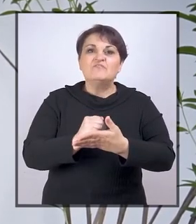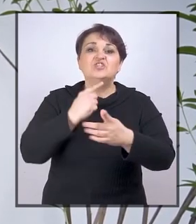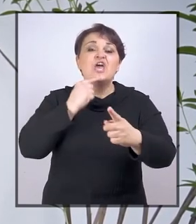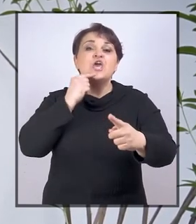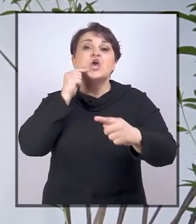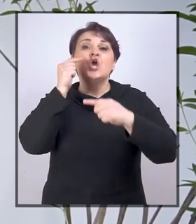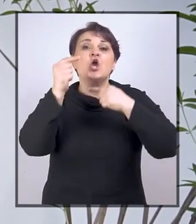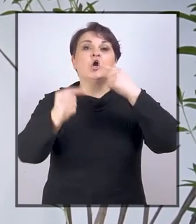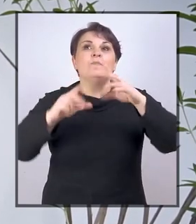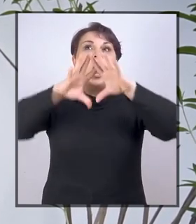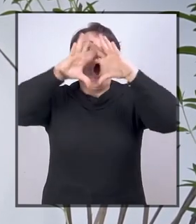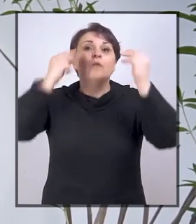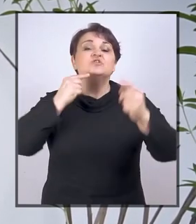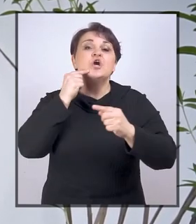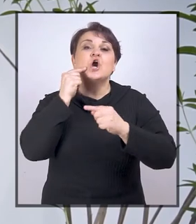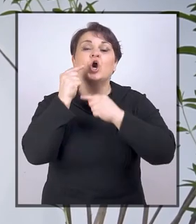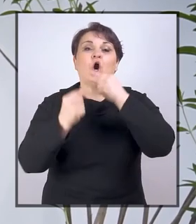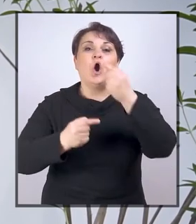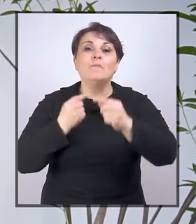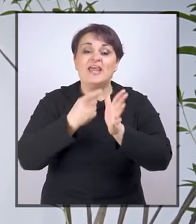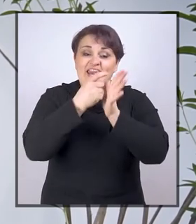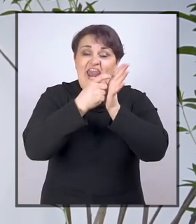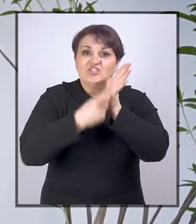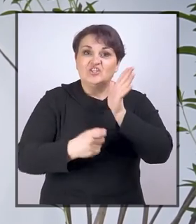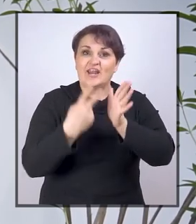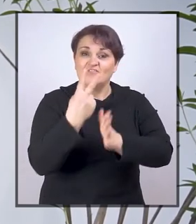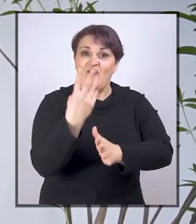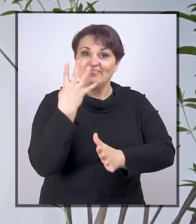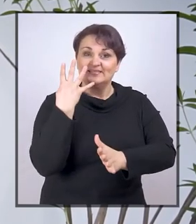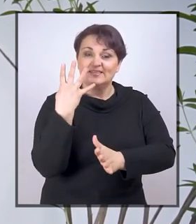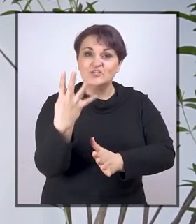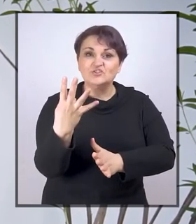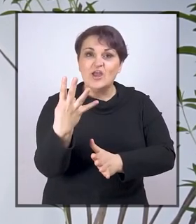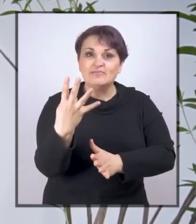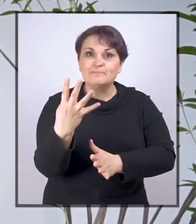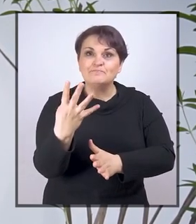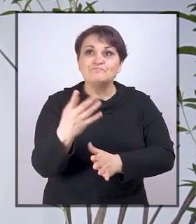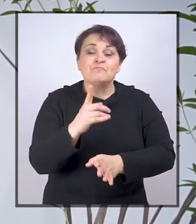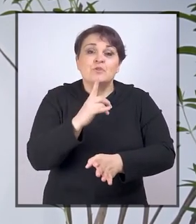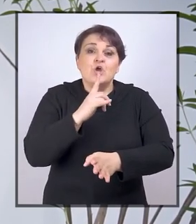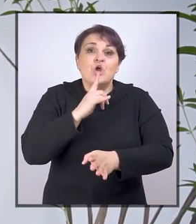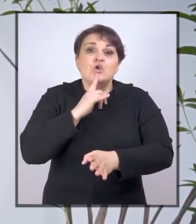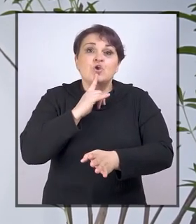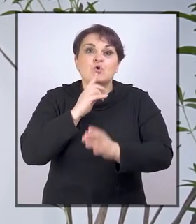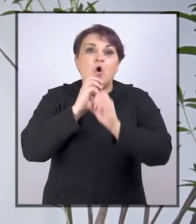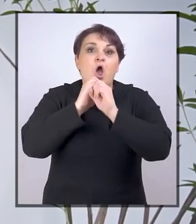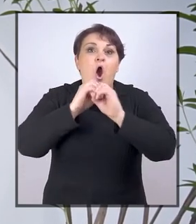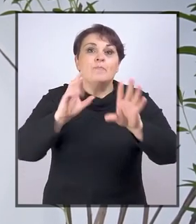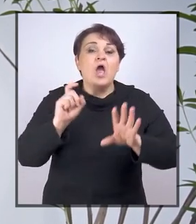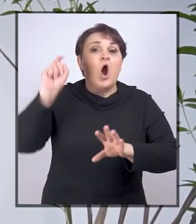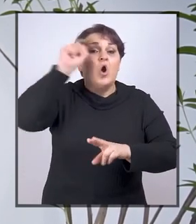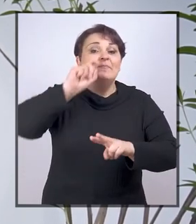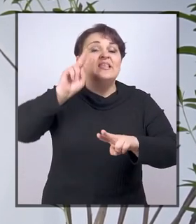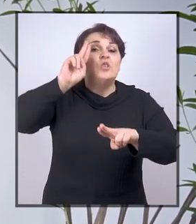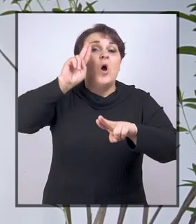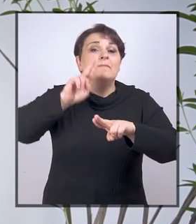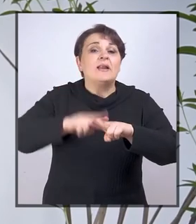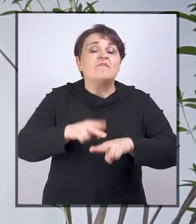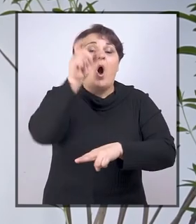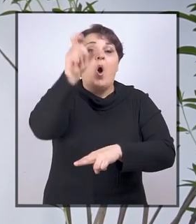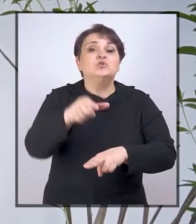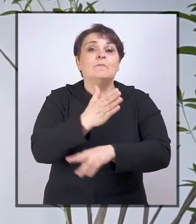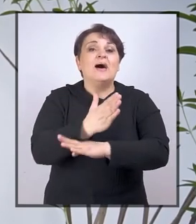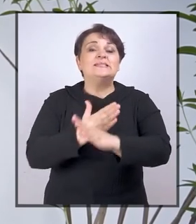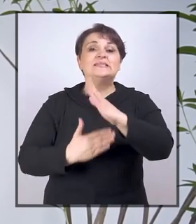komentar, opći komentar na član 24 koji je objavio Komitet za